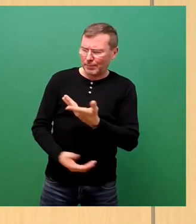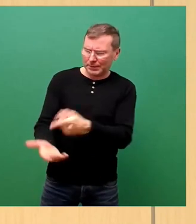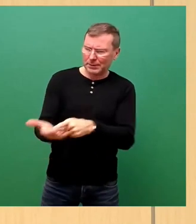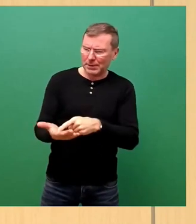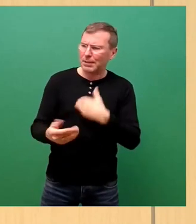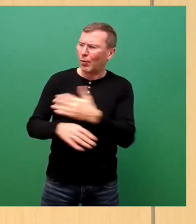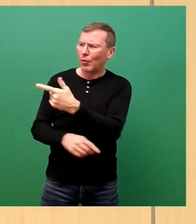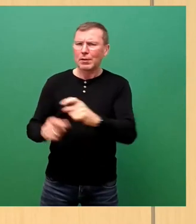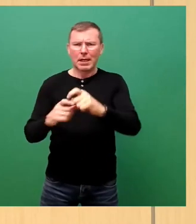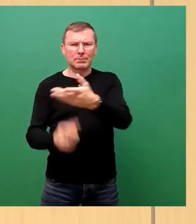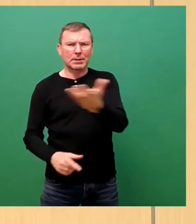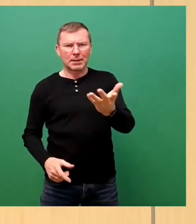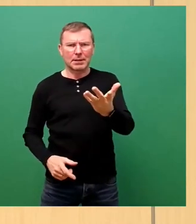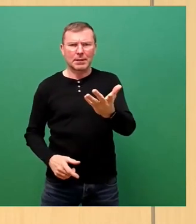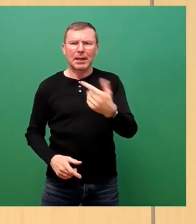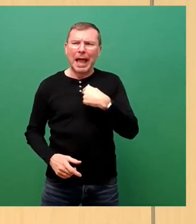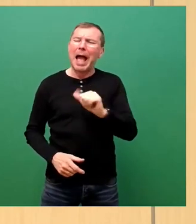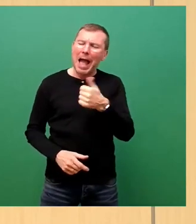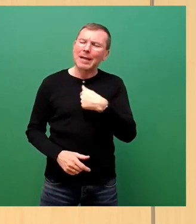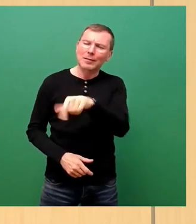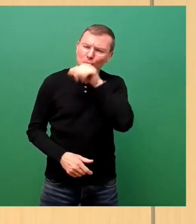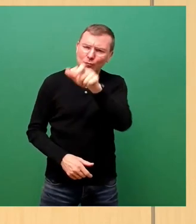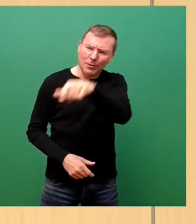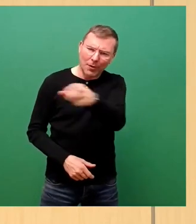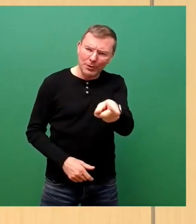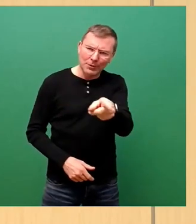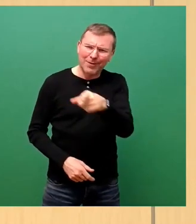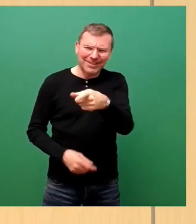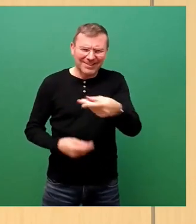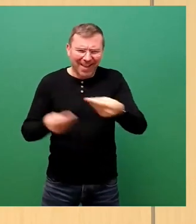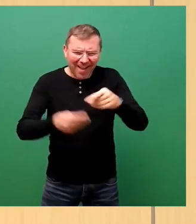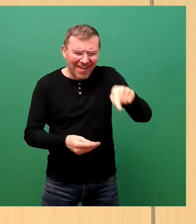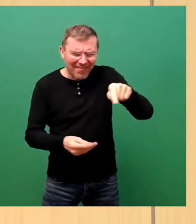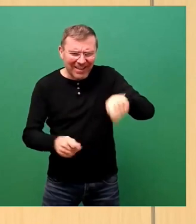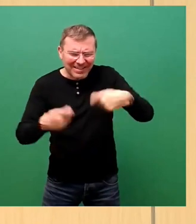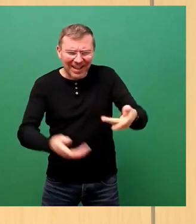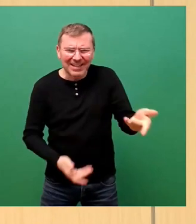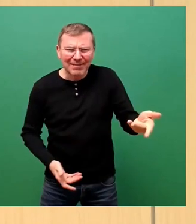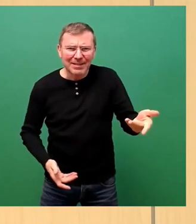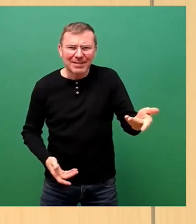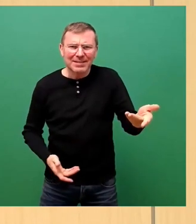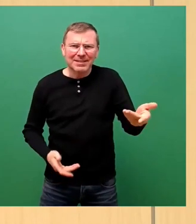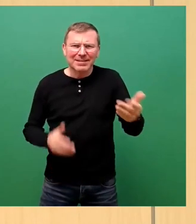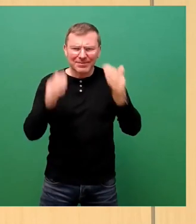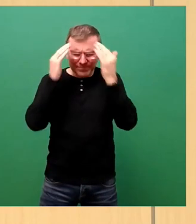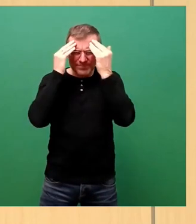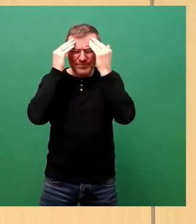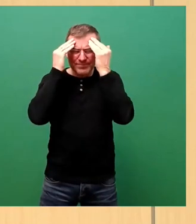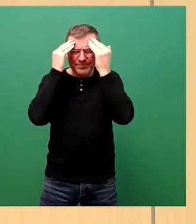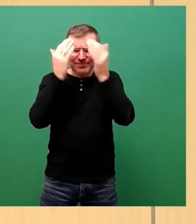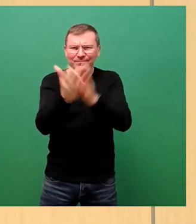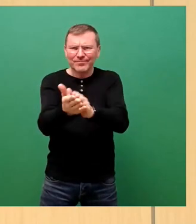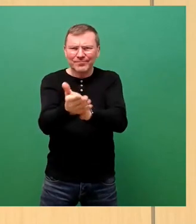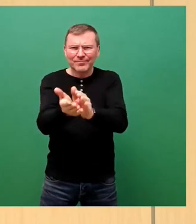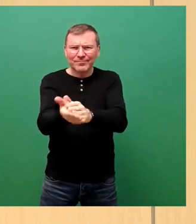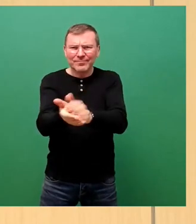SPD, ich mag euch ja meistens, aber das, was Sie verhandelt haben, richtig geile Sache, das ist jetzt so